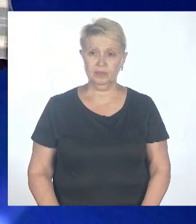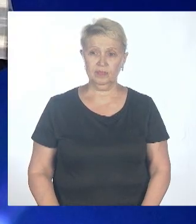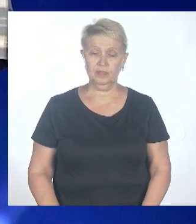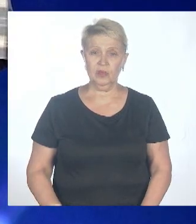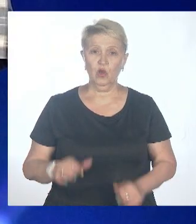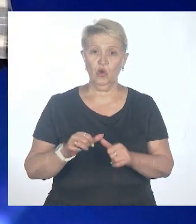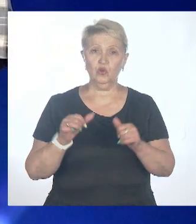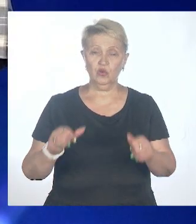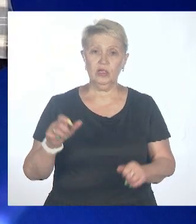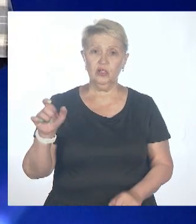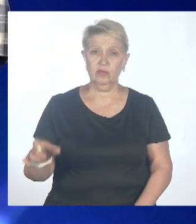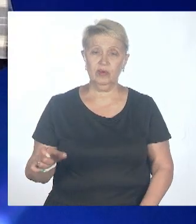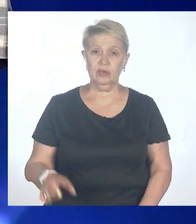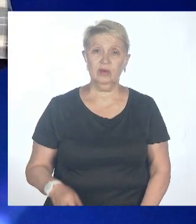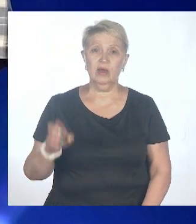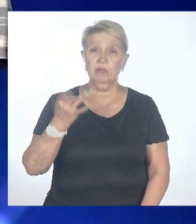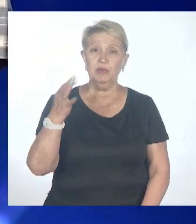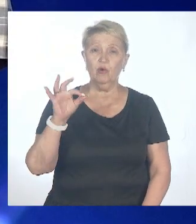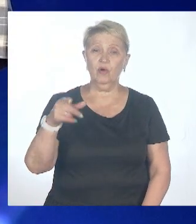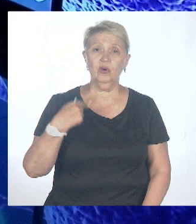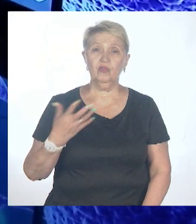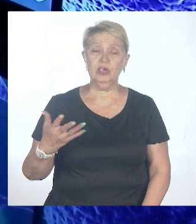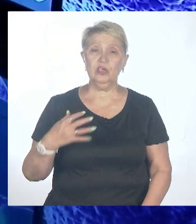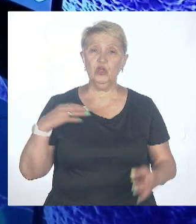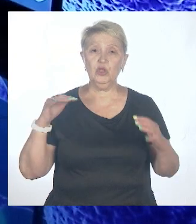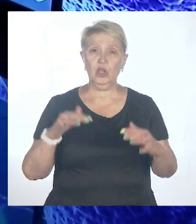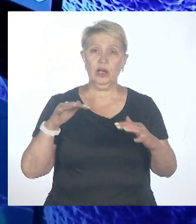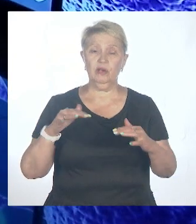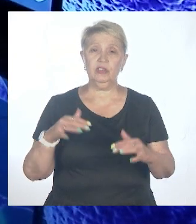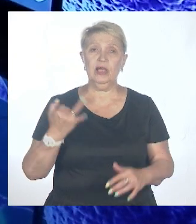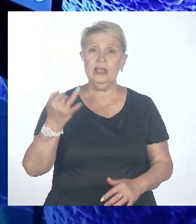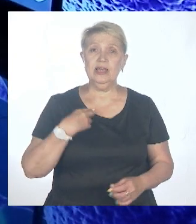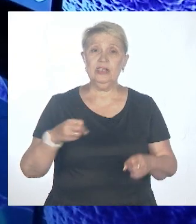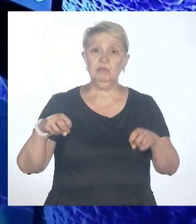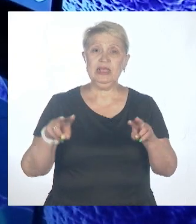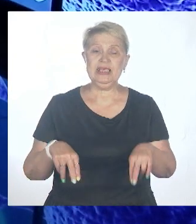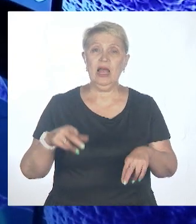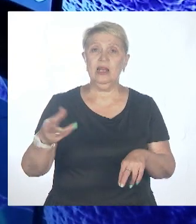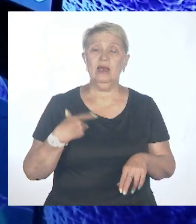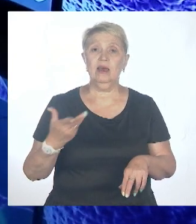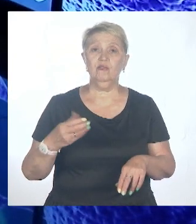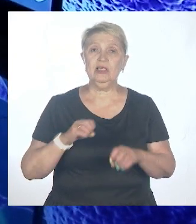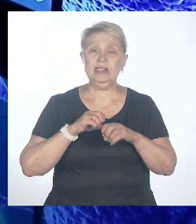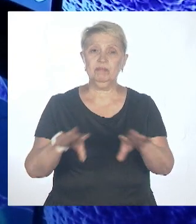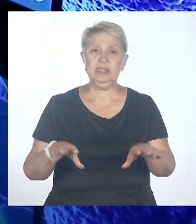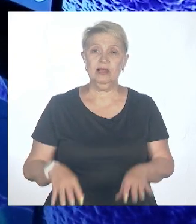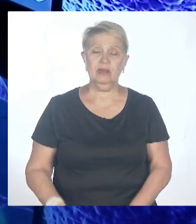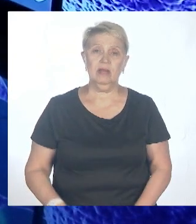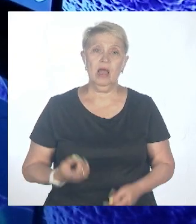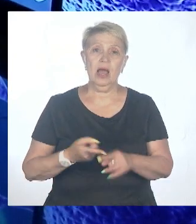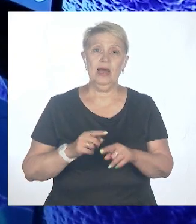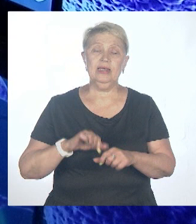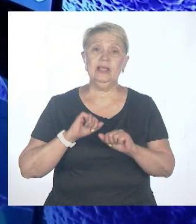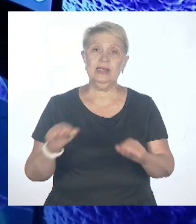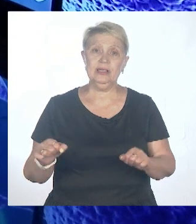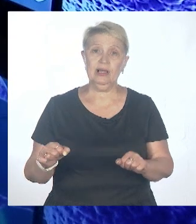человеком, биотеррористом, который разработал его и преднамеренно распространил. Как считаете? Ну, это нельзя сбрасывать со